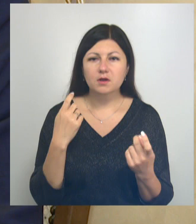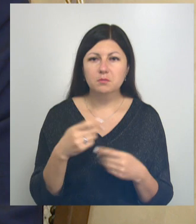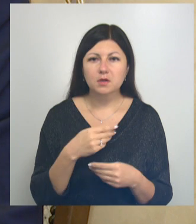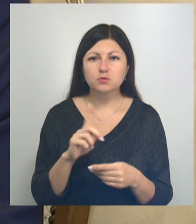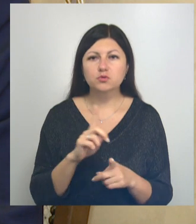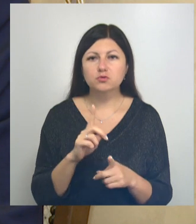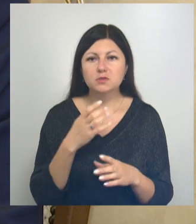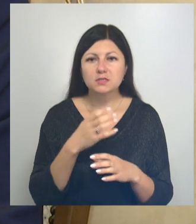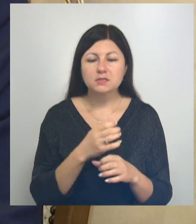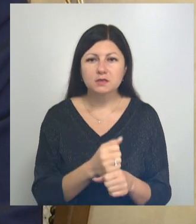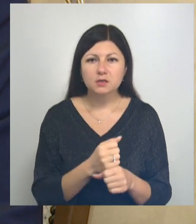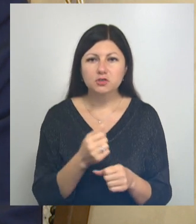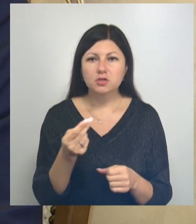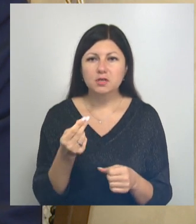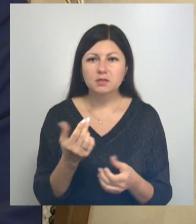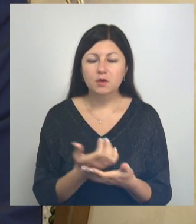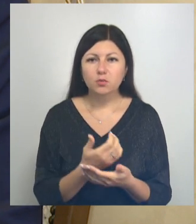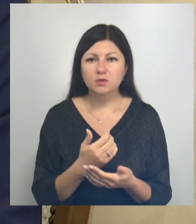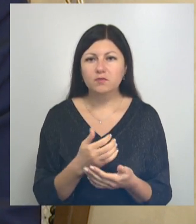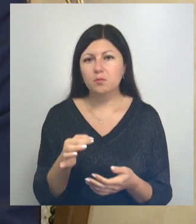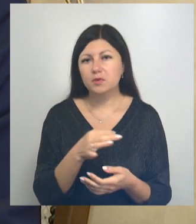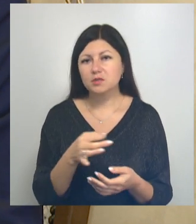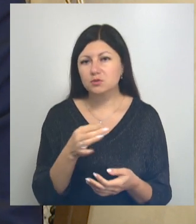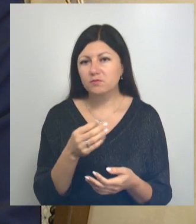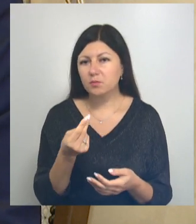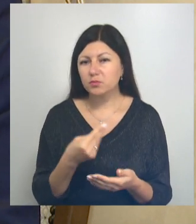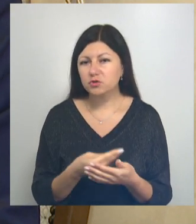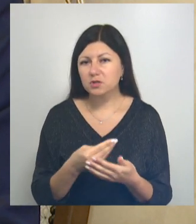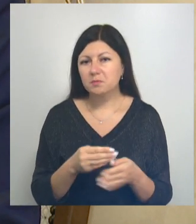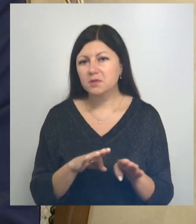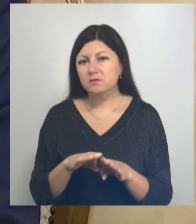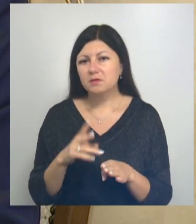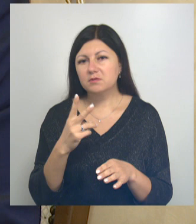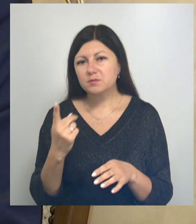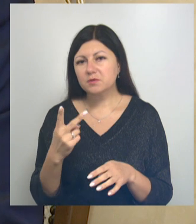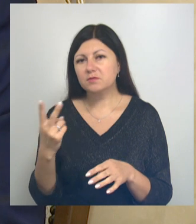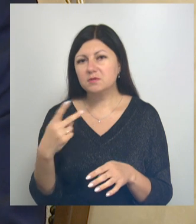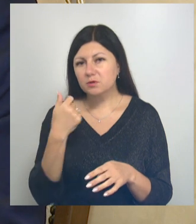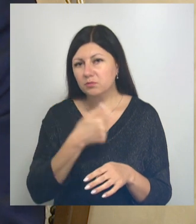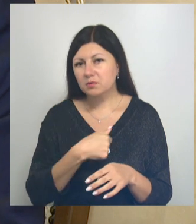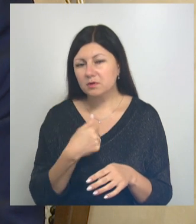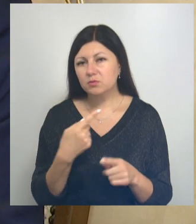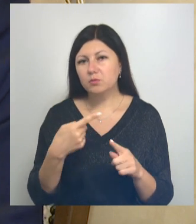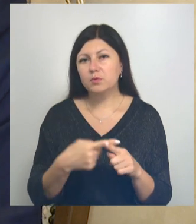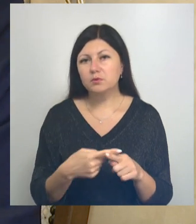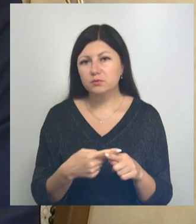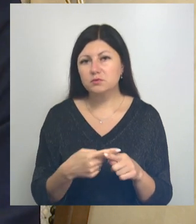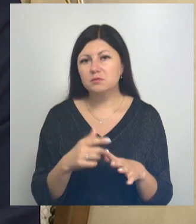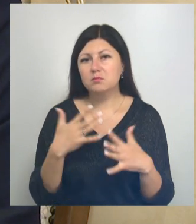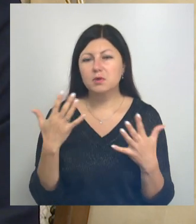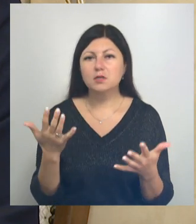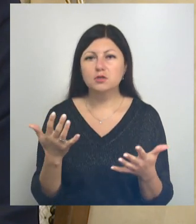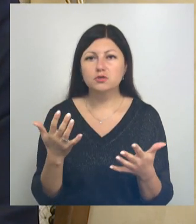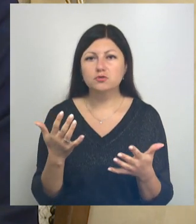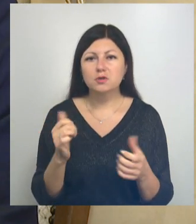что сокращение доходов областного бюджета по сравнению с 2021-2022 годом, плюс достаточно большой